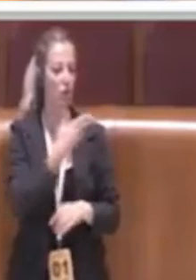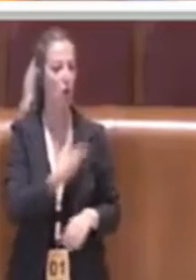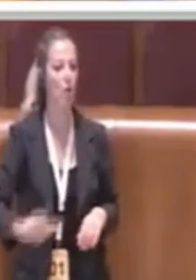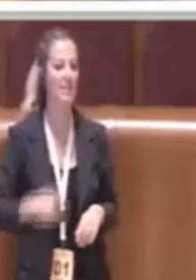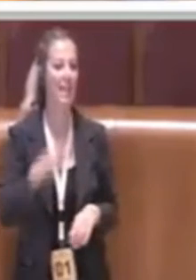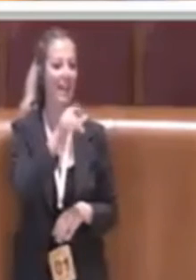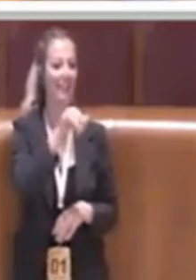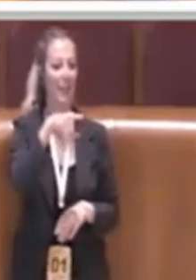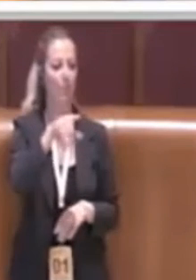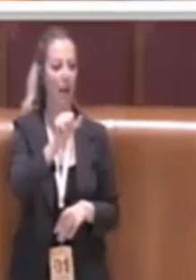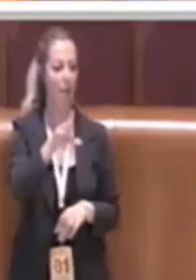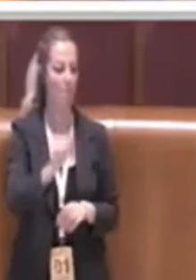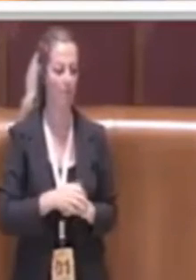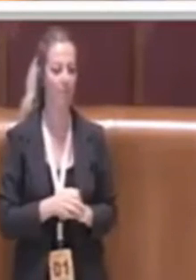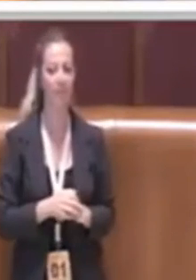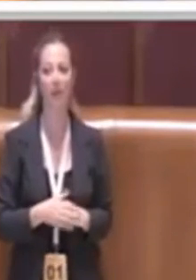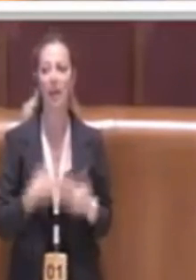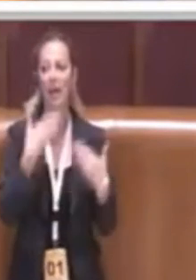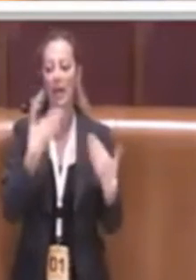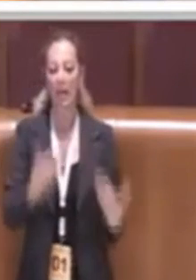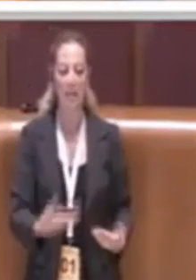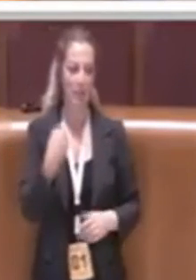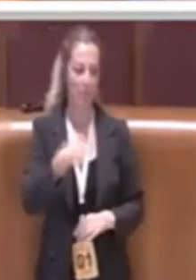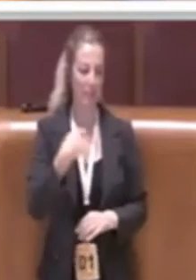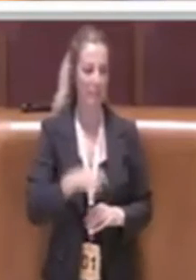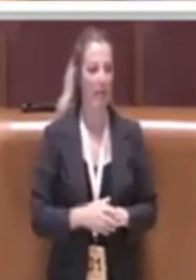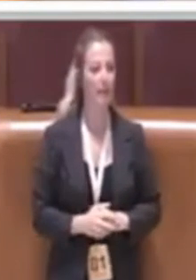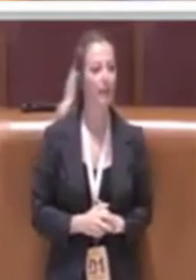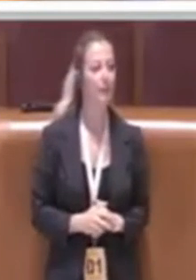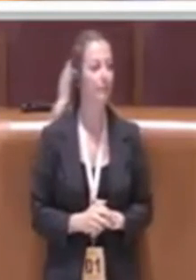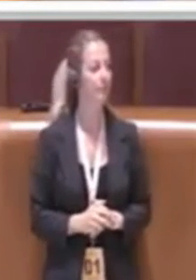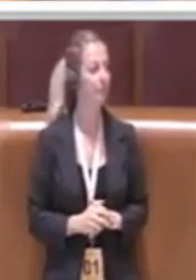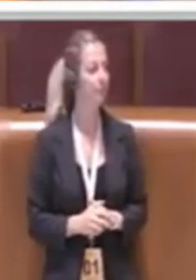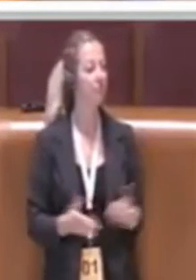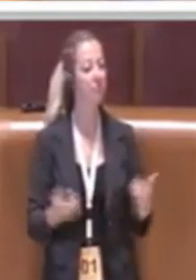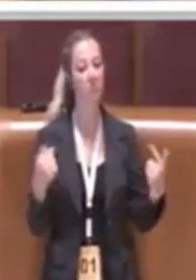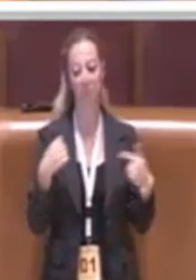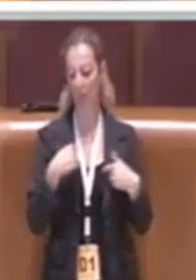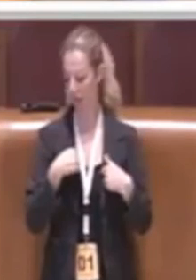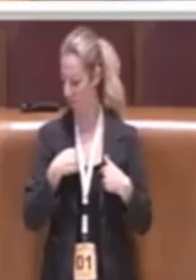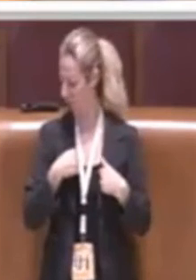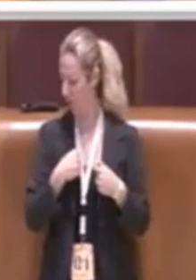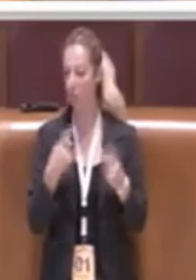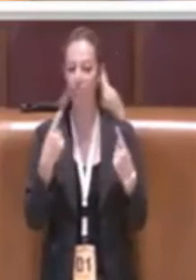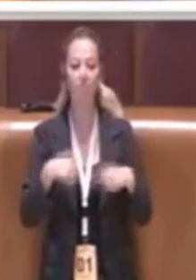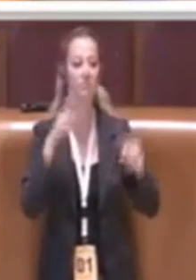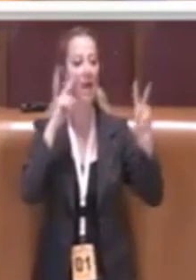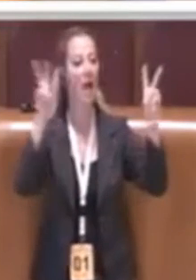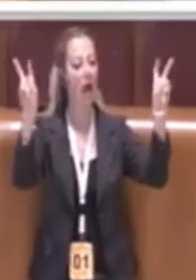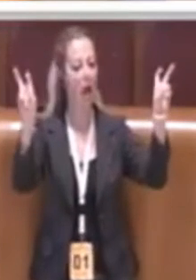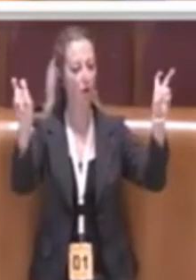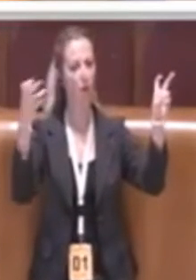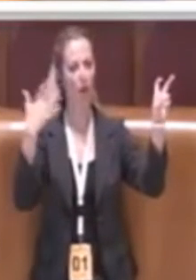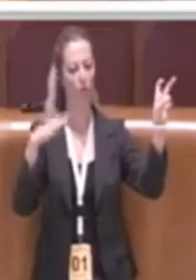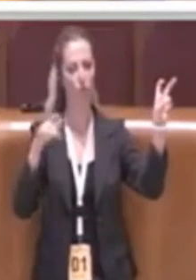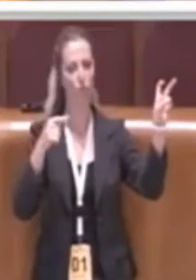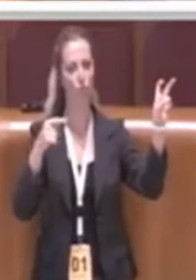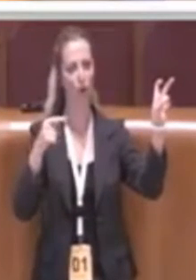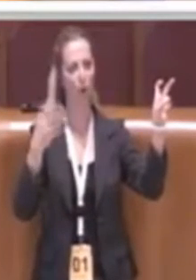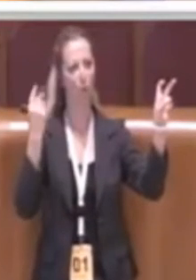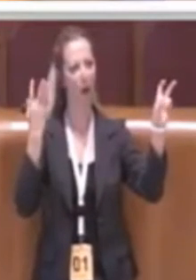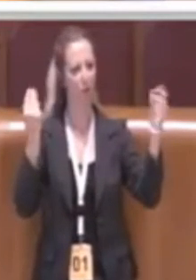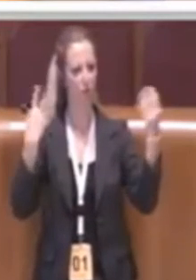Grazie Presidente. Io personalmente ho seguito questo tema per conto della maggioranza da